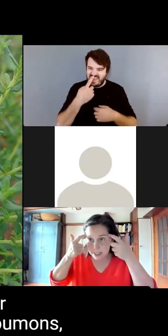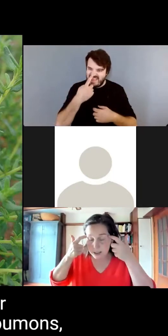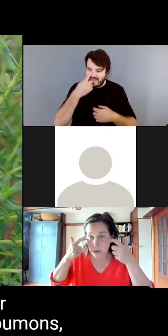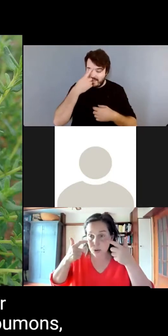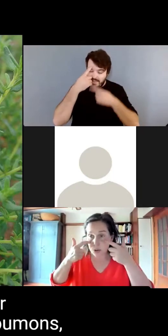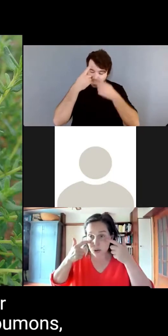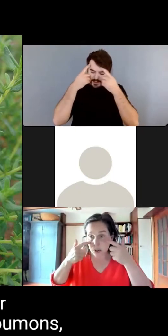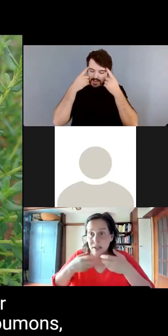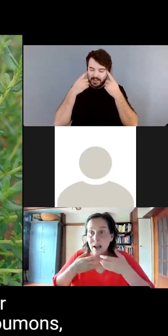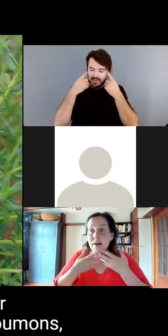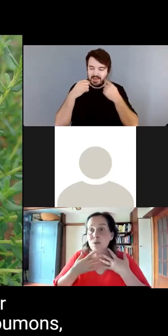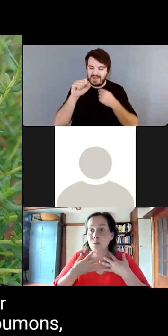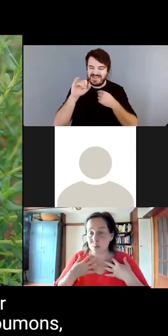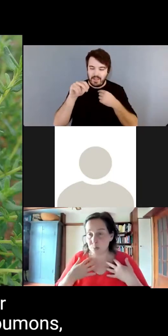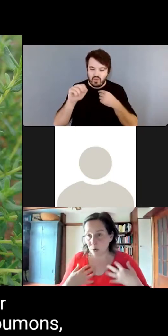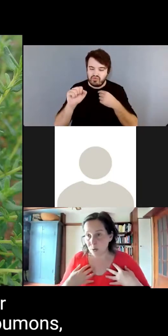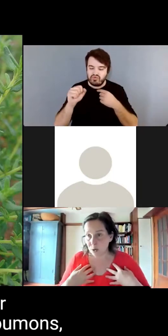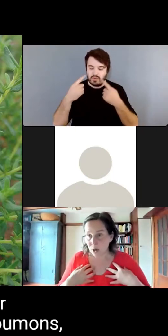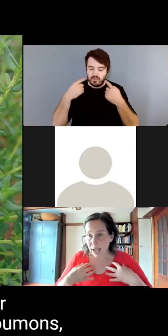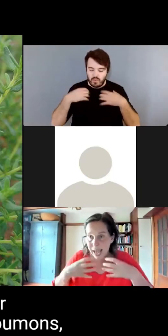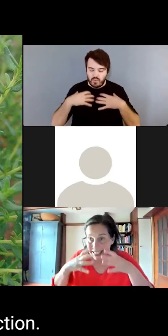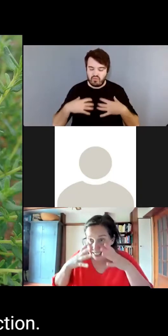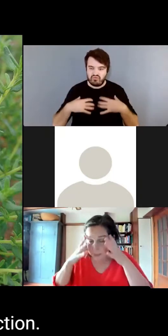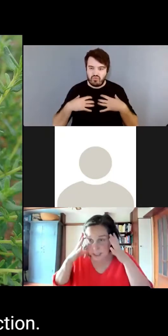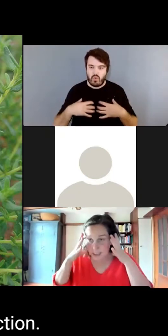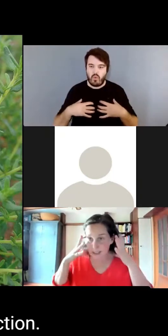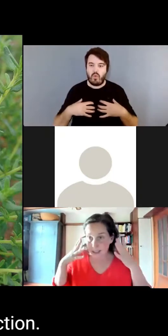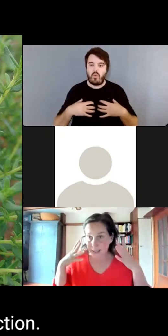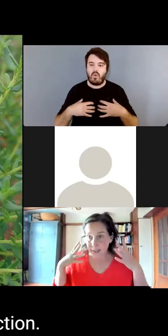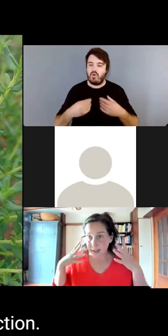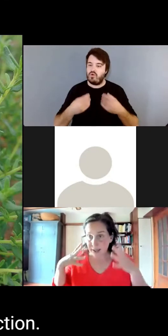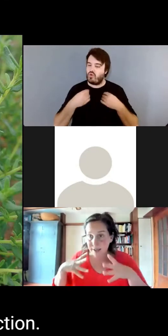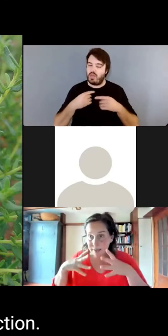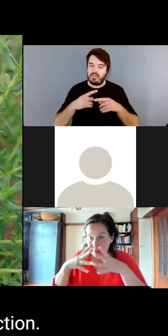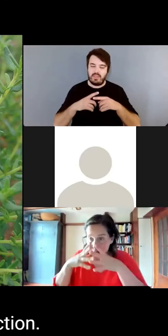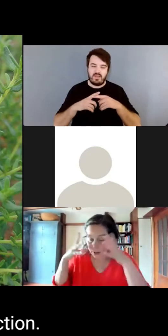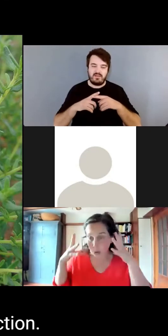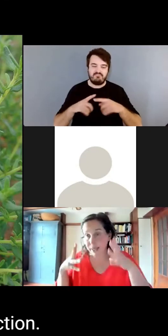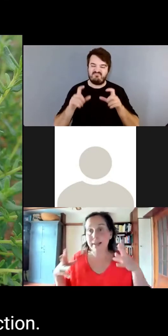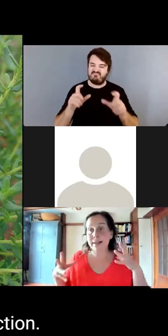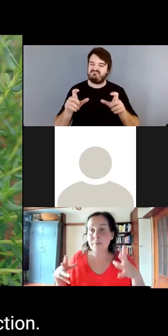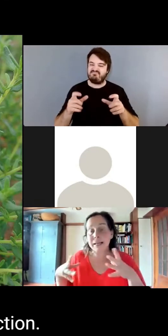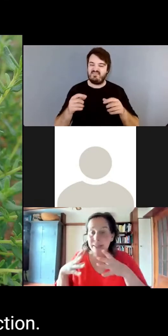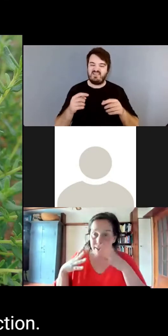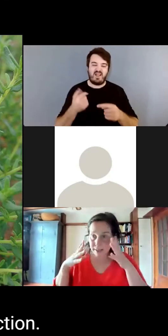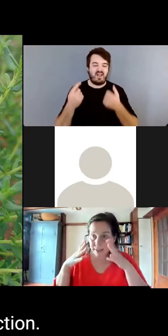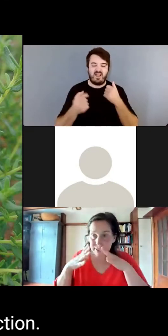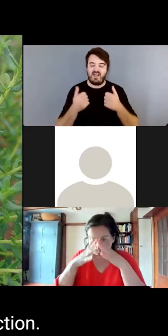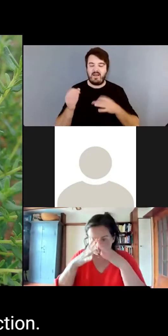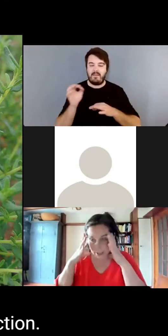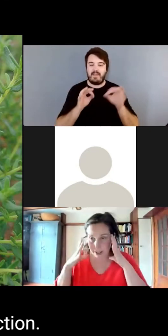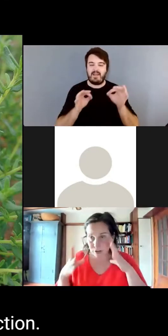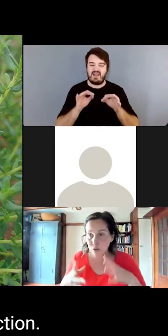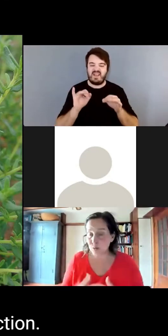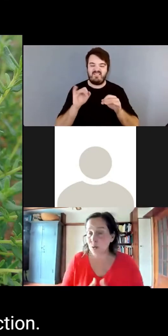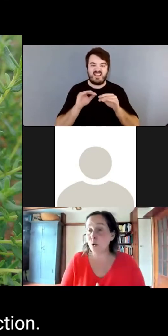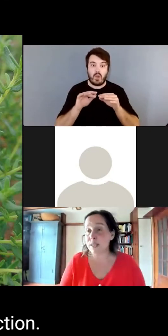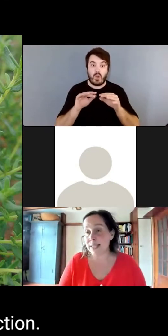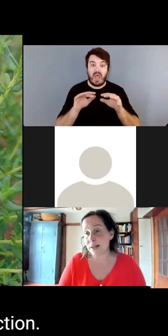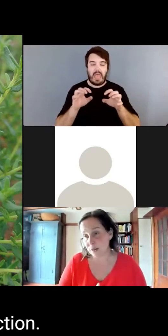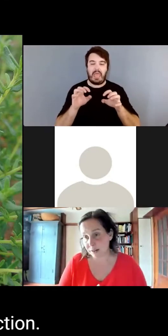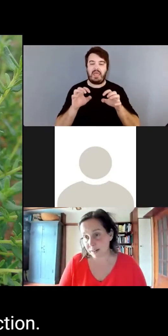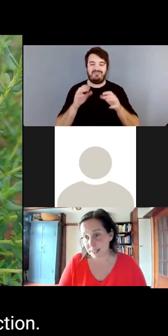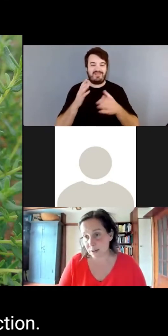nos sinus, dans nos poumons aseptiser et détruire les bactéries qui sont en train de nous